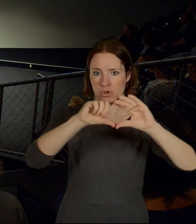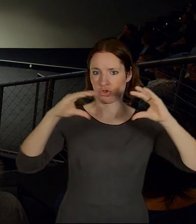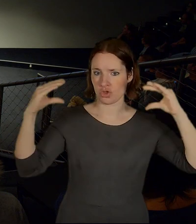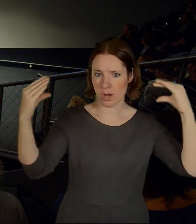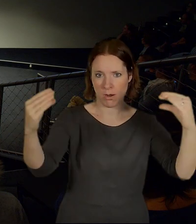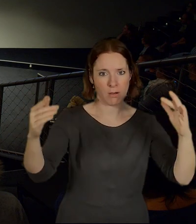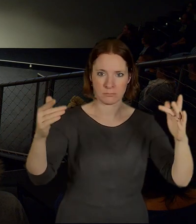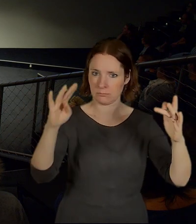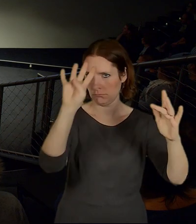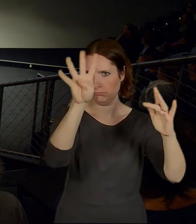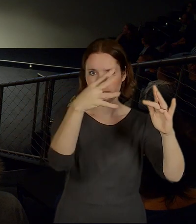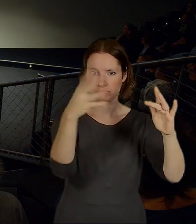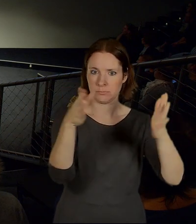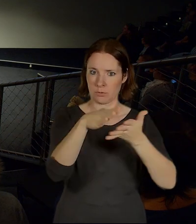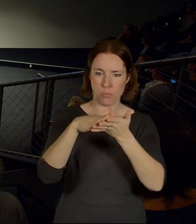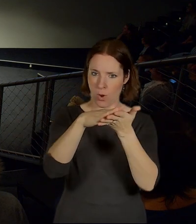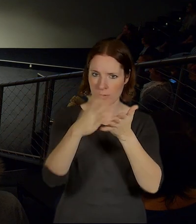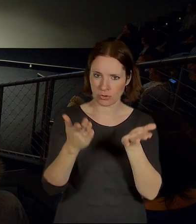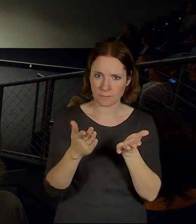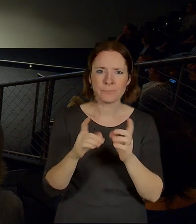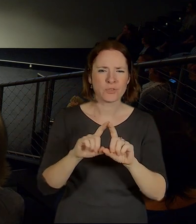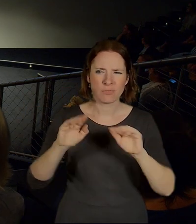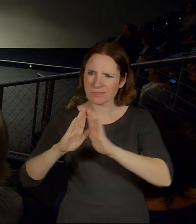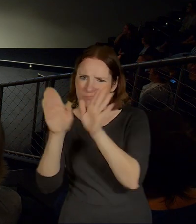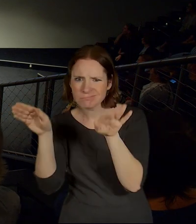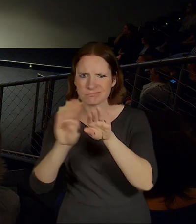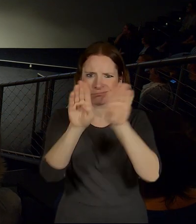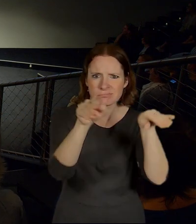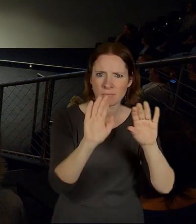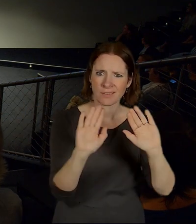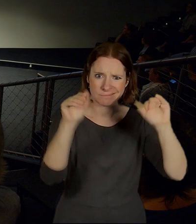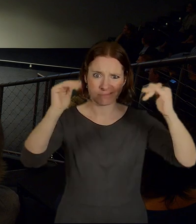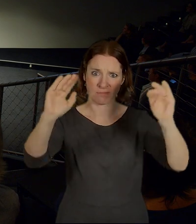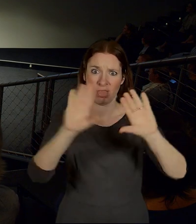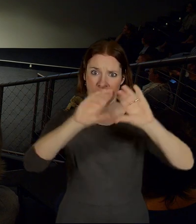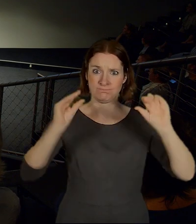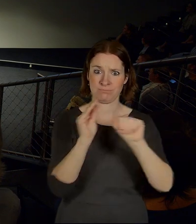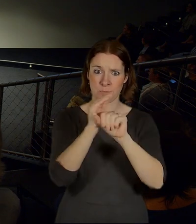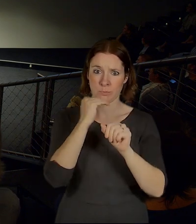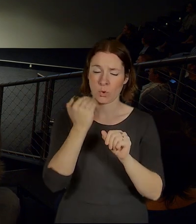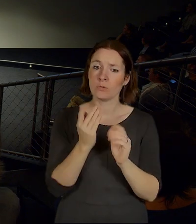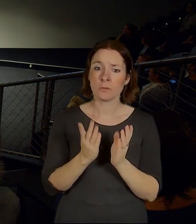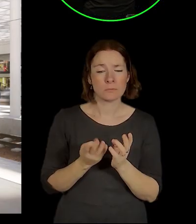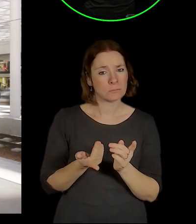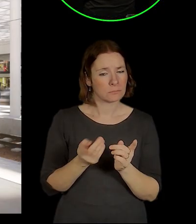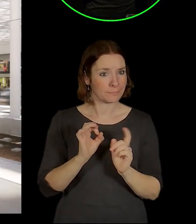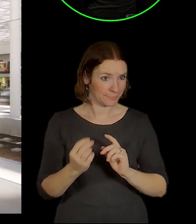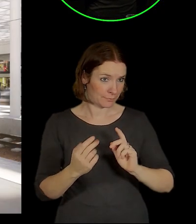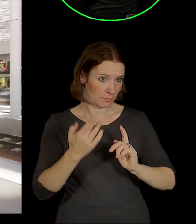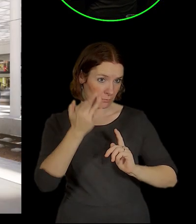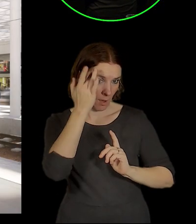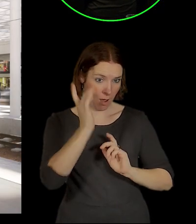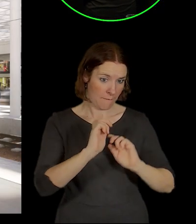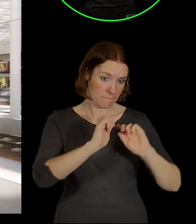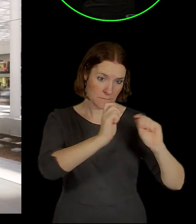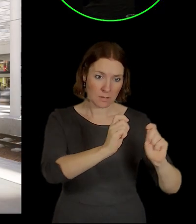A jenom jsme to tak nahodili. Tady kolegové z IPRU se nad tím zamysleli a říkali, tak pozujeme páni ze